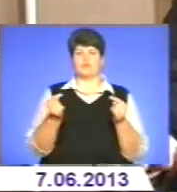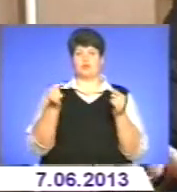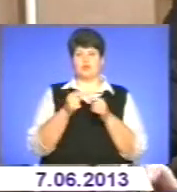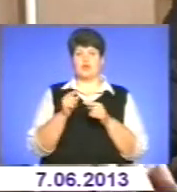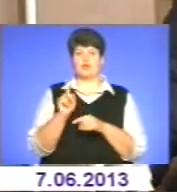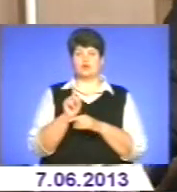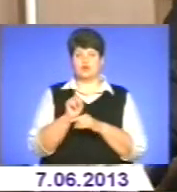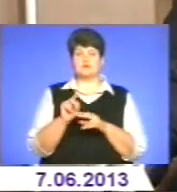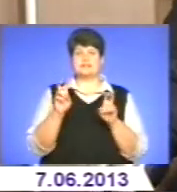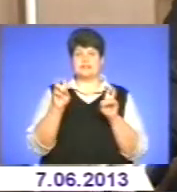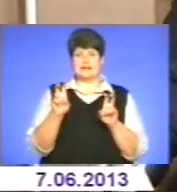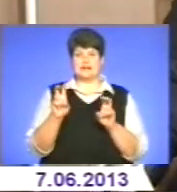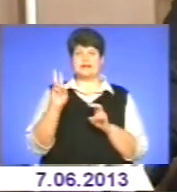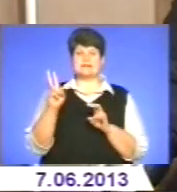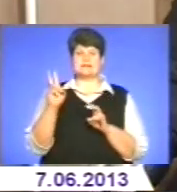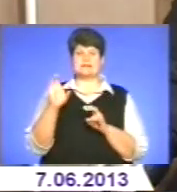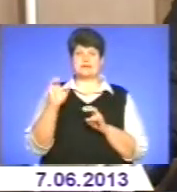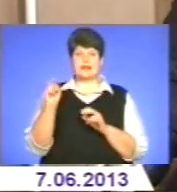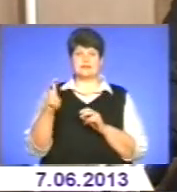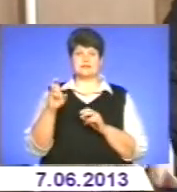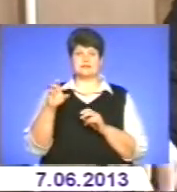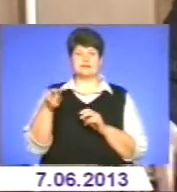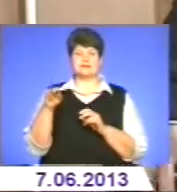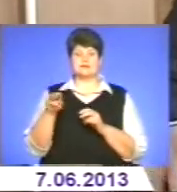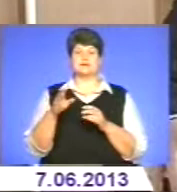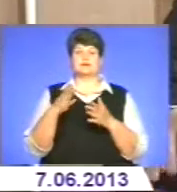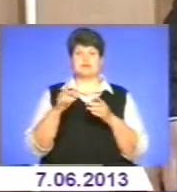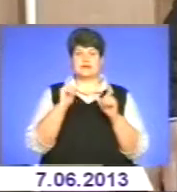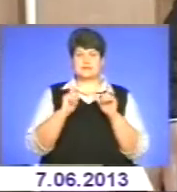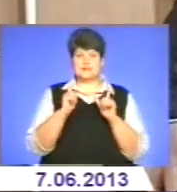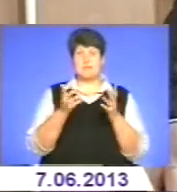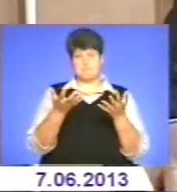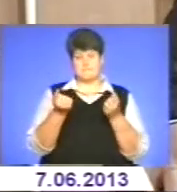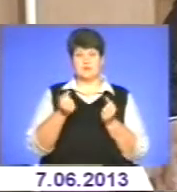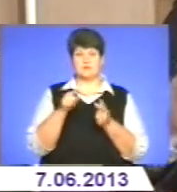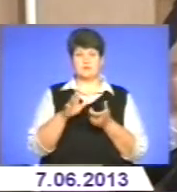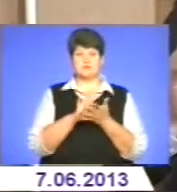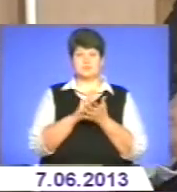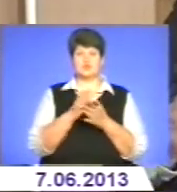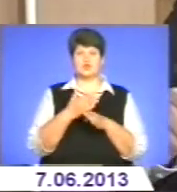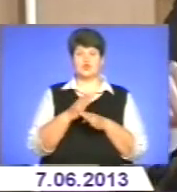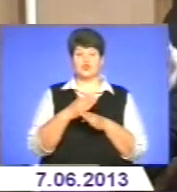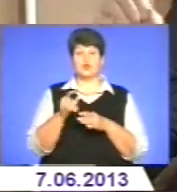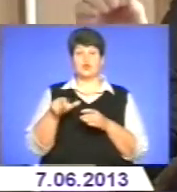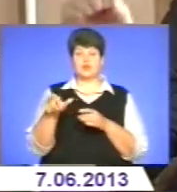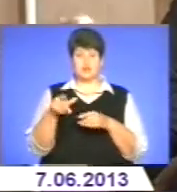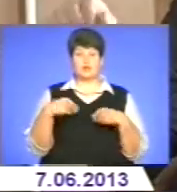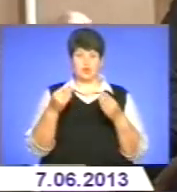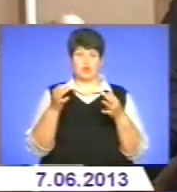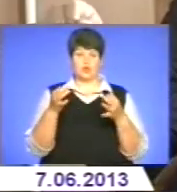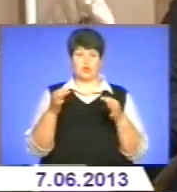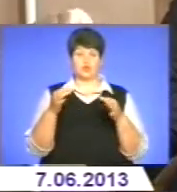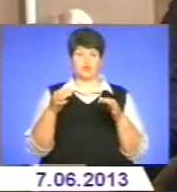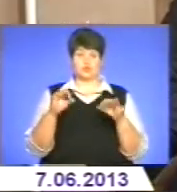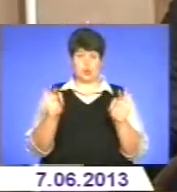Засідає Скалатська сесія міської ради і приймає рішення, так, ми приймемо цю сміттєсортувальну лінію, дають дозвіл. І приймемо